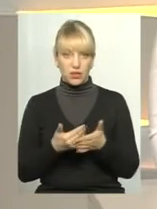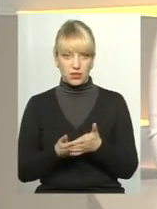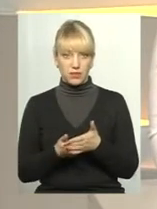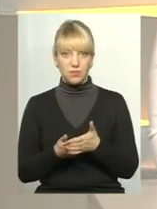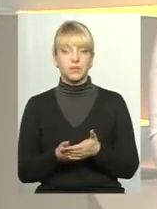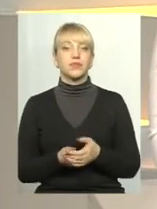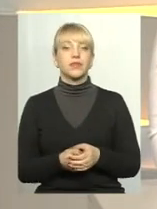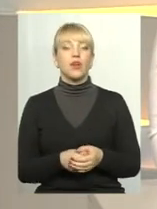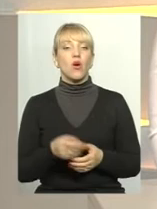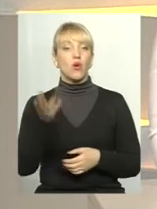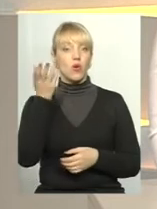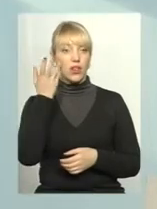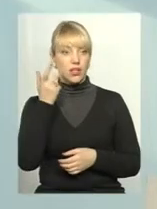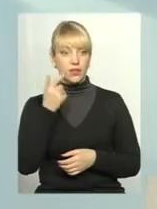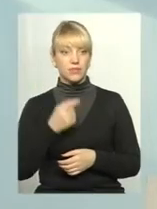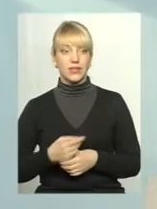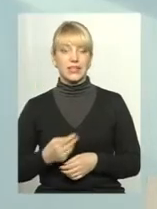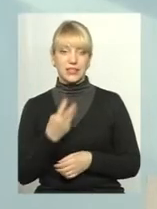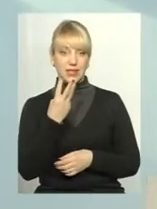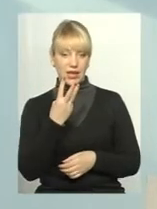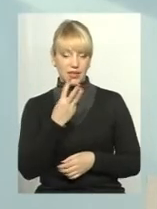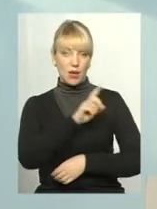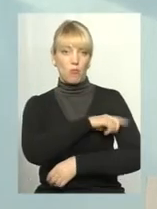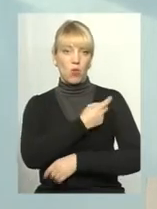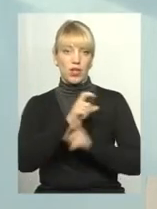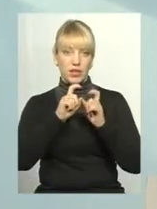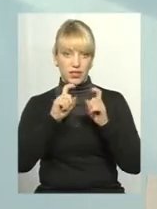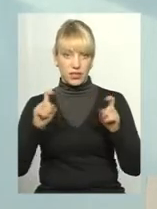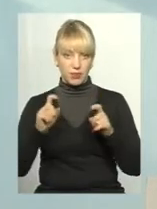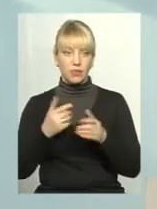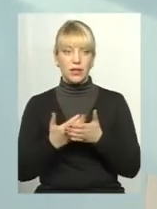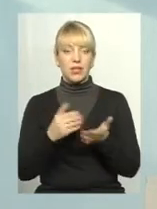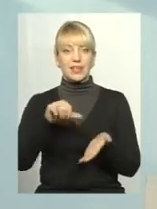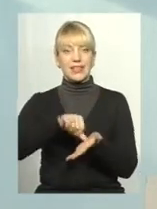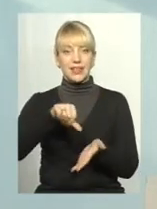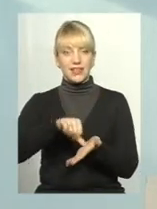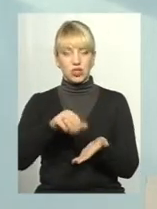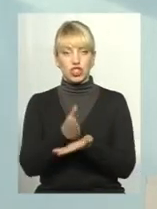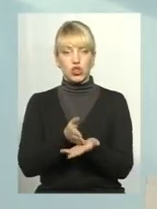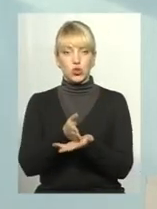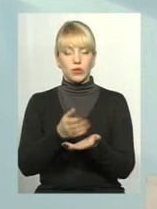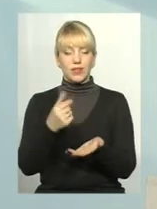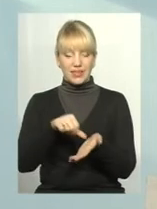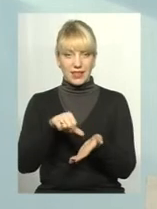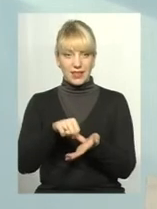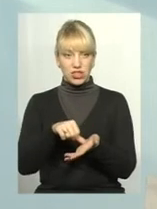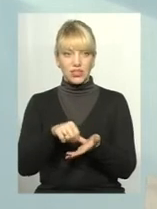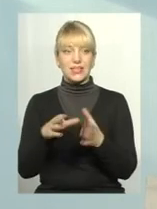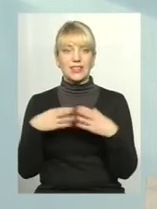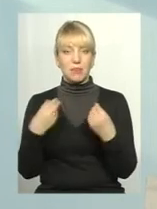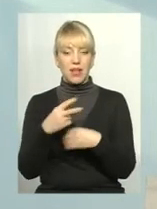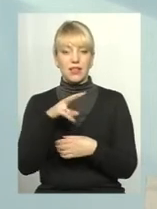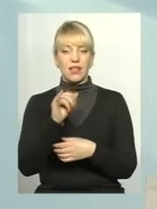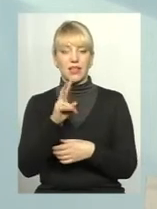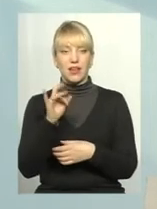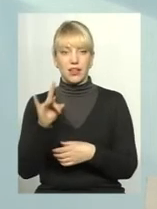приведу, коли з третьої поліклініки дільнича служба, дільничі терапевти, сімейні лікарі